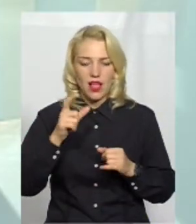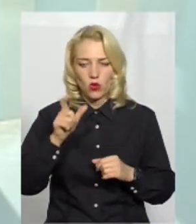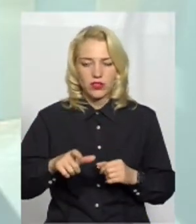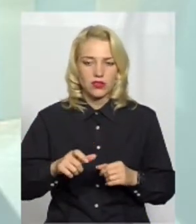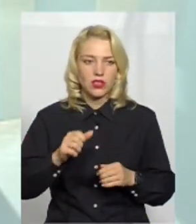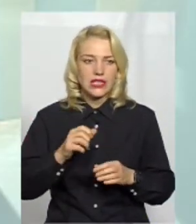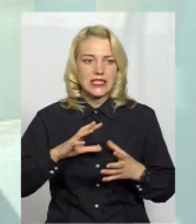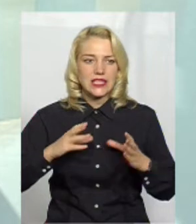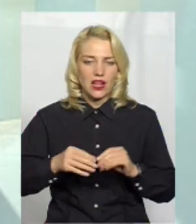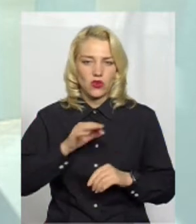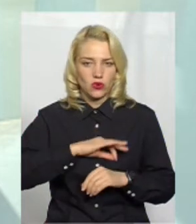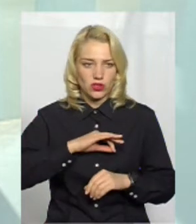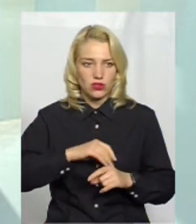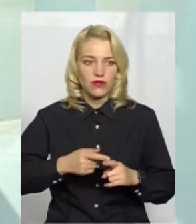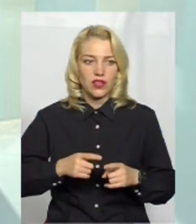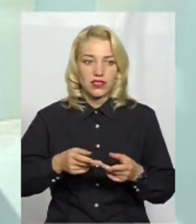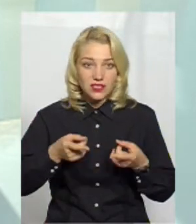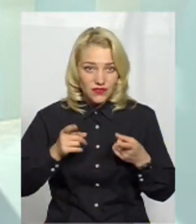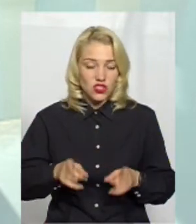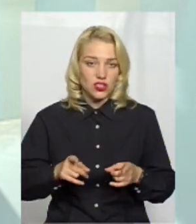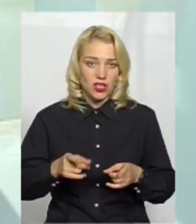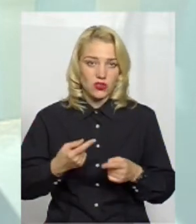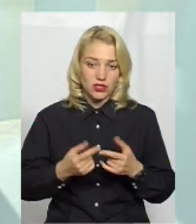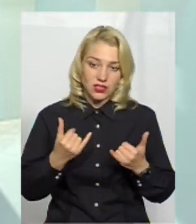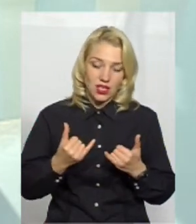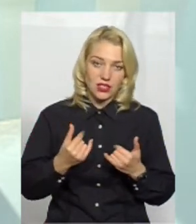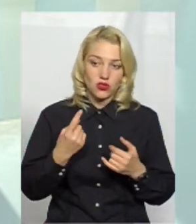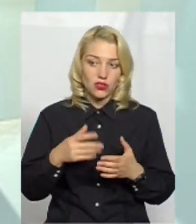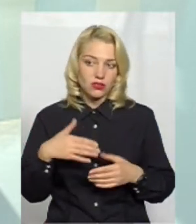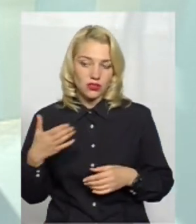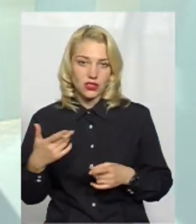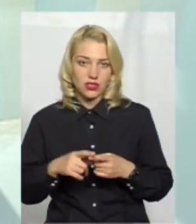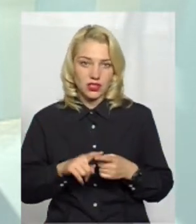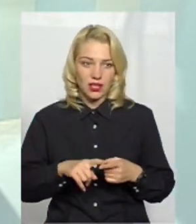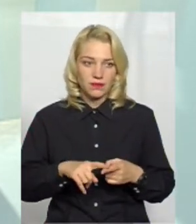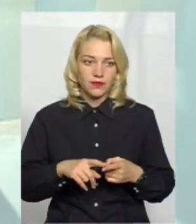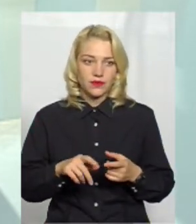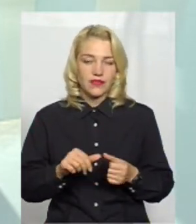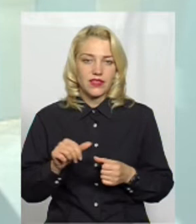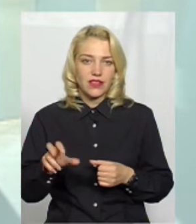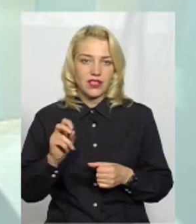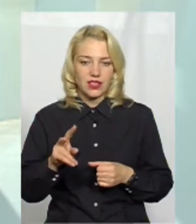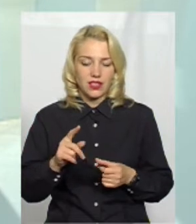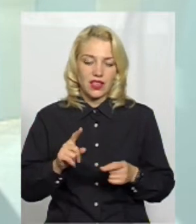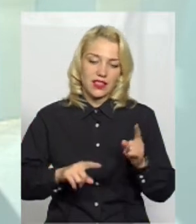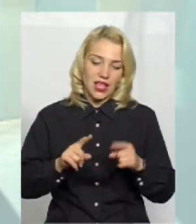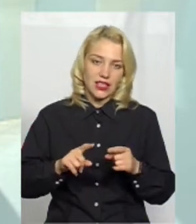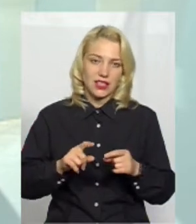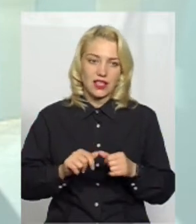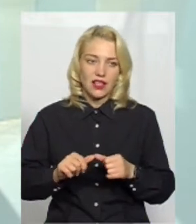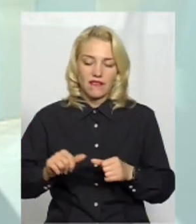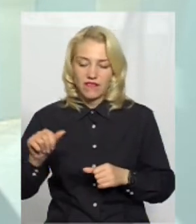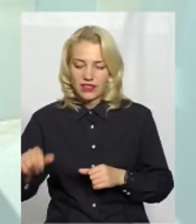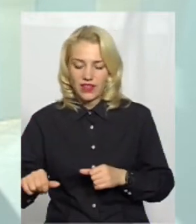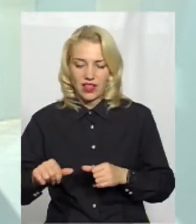користування оцих парків, скверів. Звичайно, зараз, з однієї сторони, цим відведенням ми деякі відвели, а деякі просто